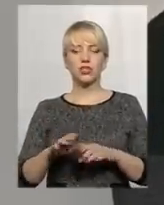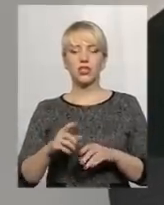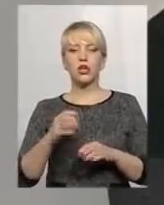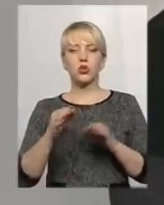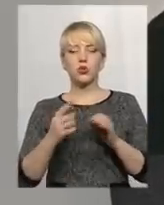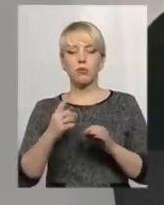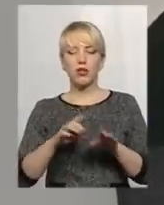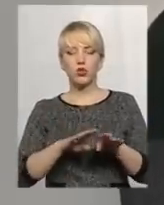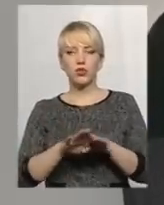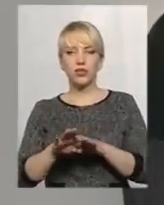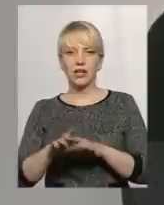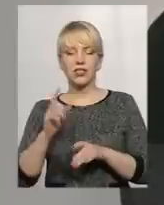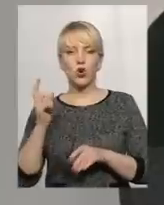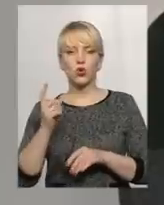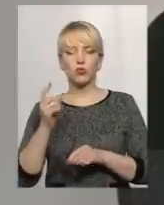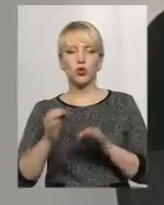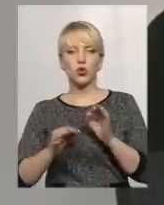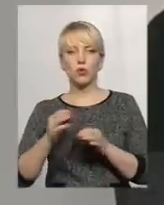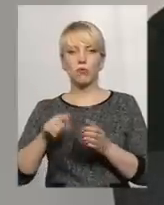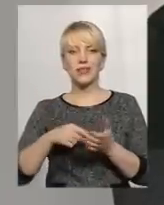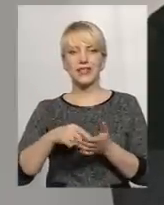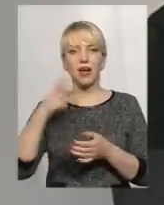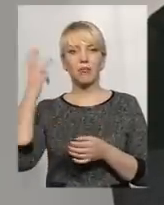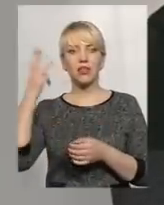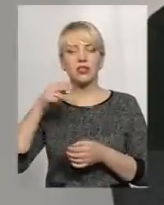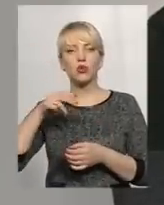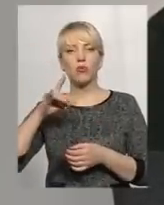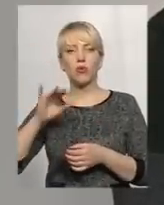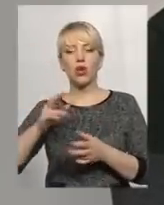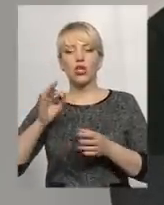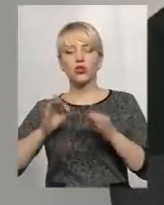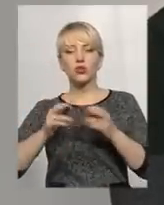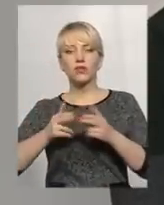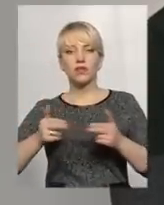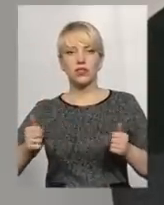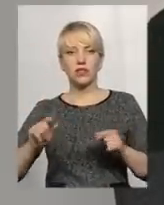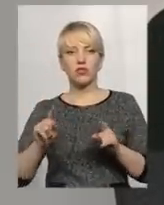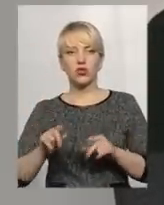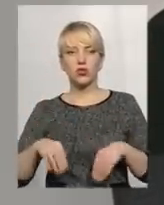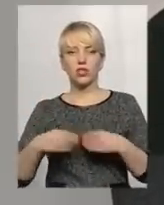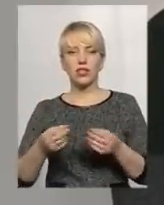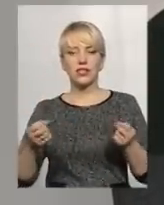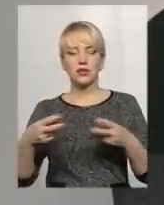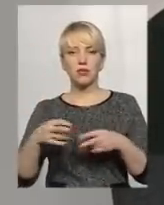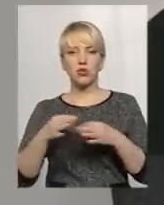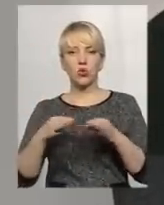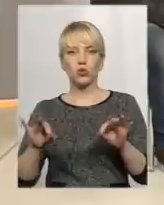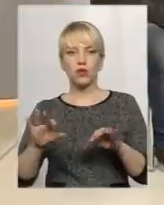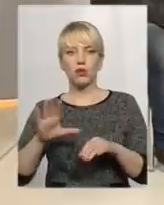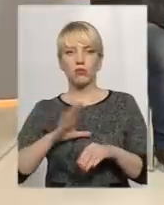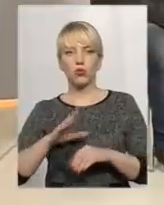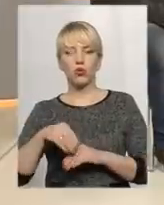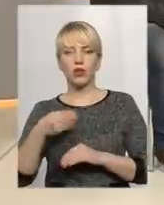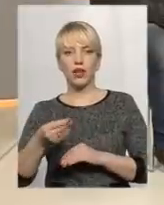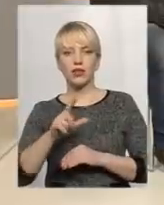інстанції Господарського суду міста Хмельницького Суд визнав, що надання спецдозволу було надано